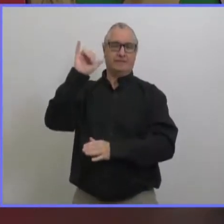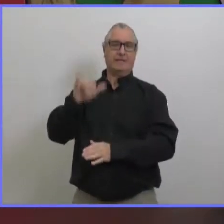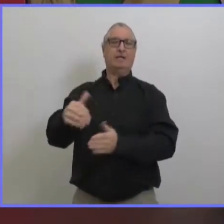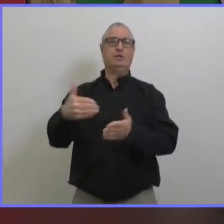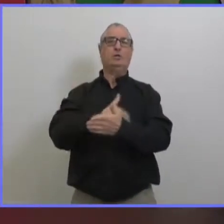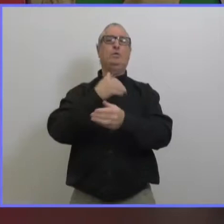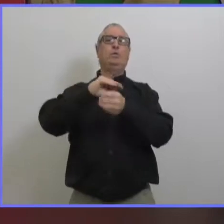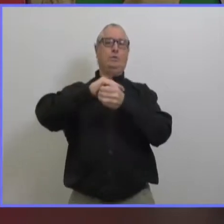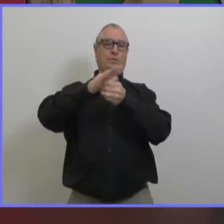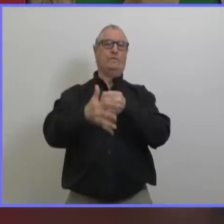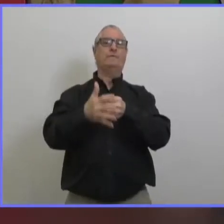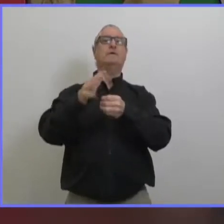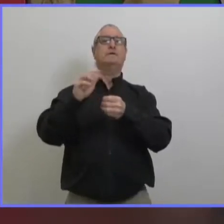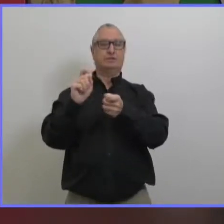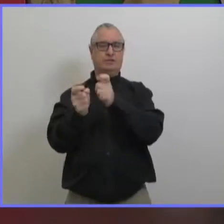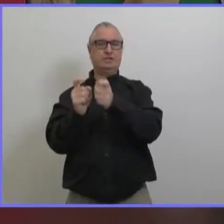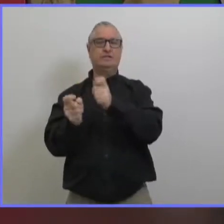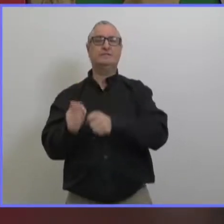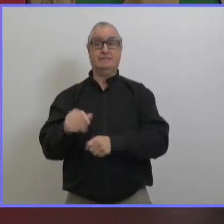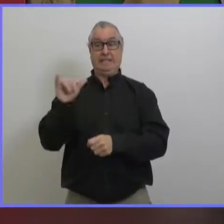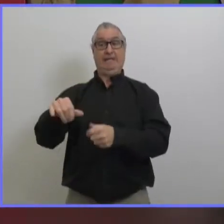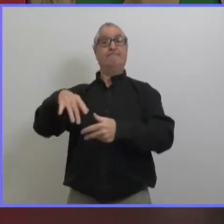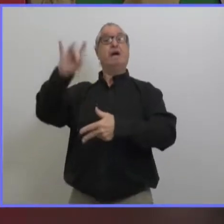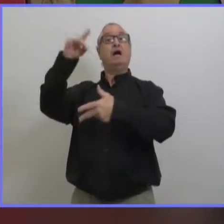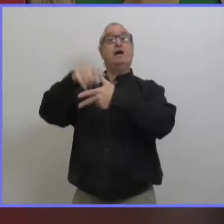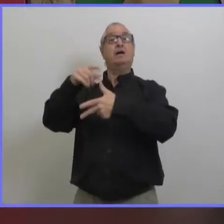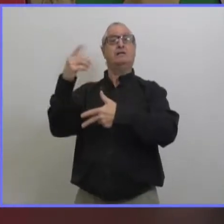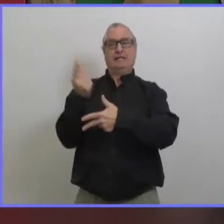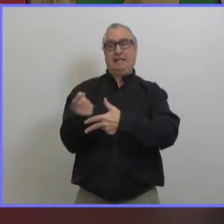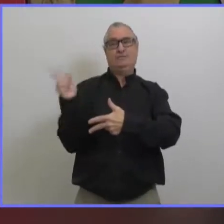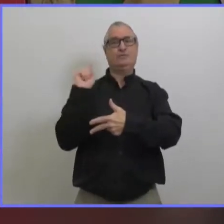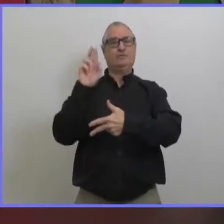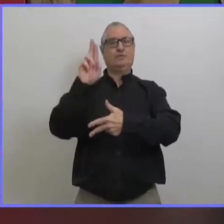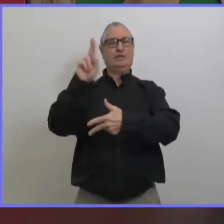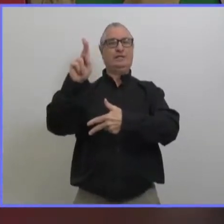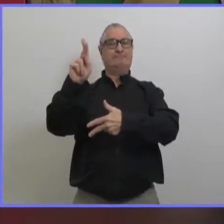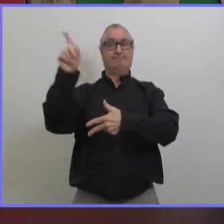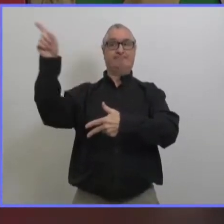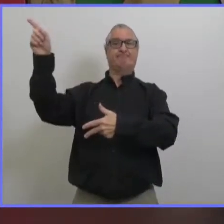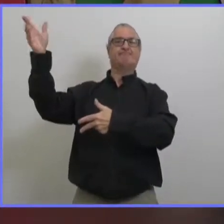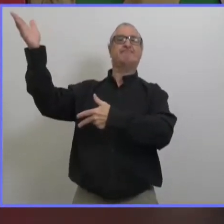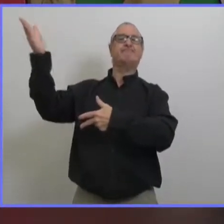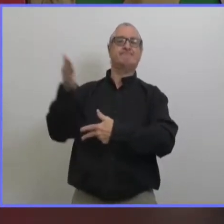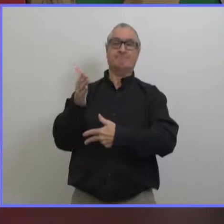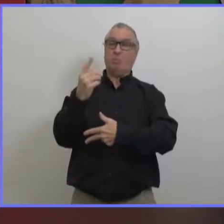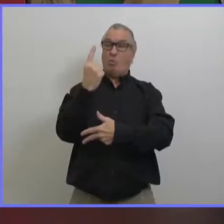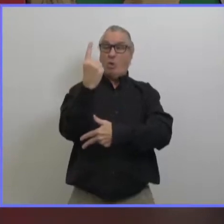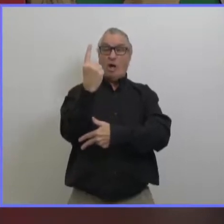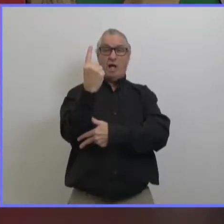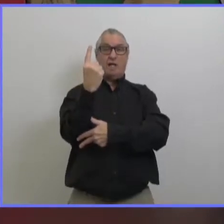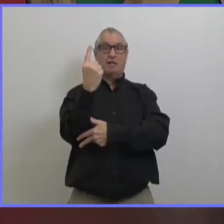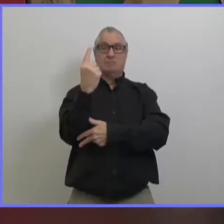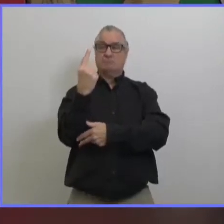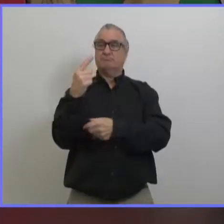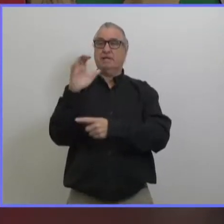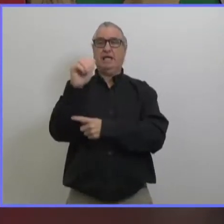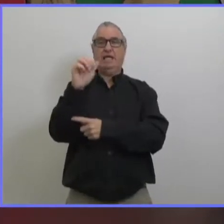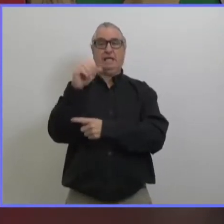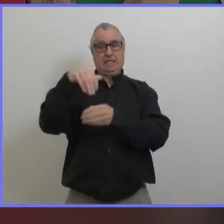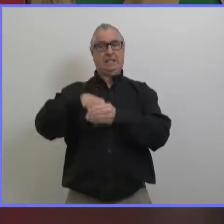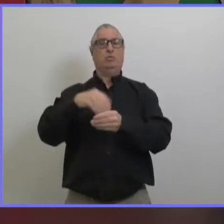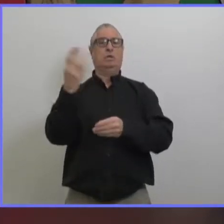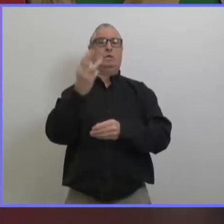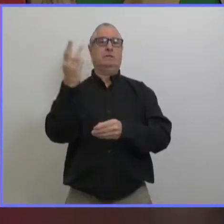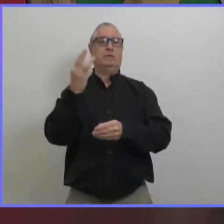des tendances de mutation du virus depuis le début de la pandémie jusqu'à maintenant et nous allons continuer à avoir une très bonne